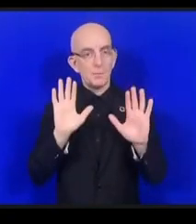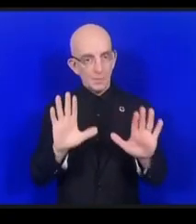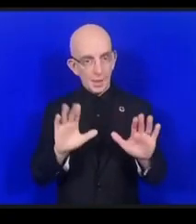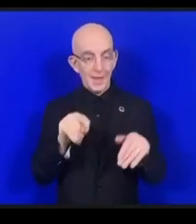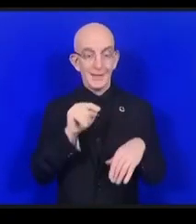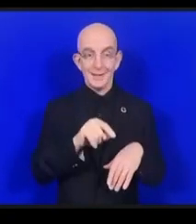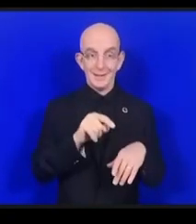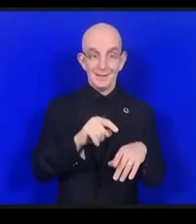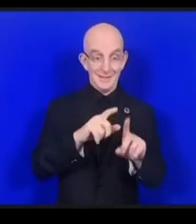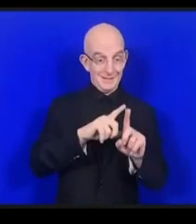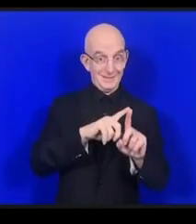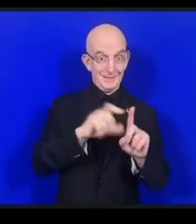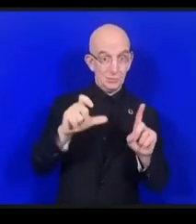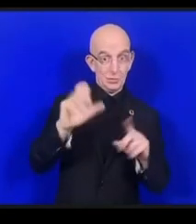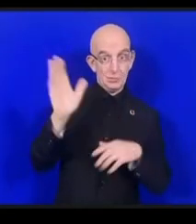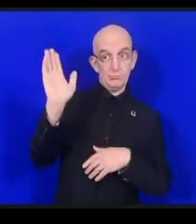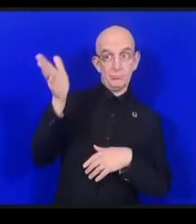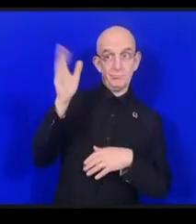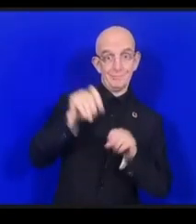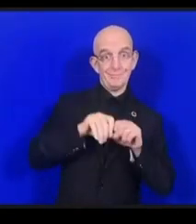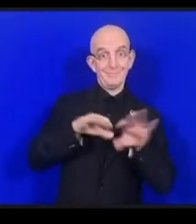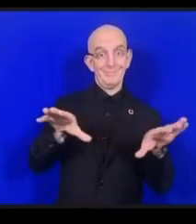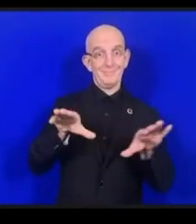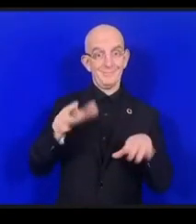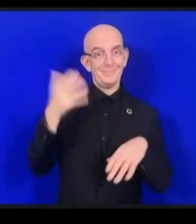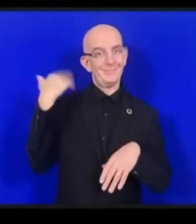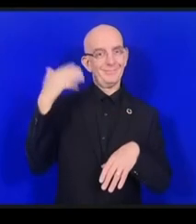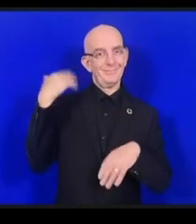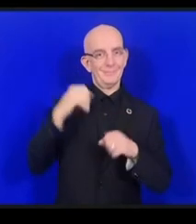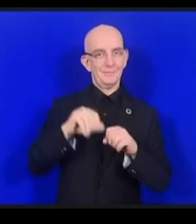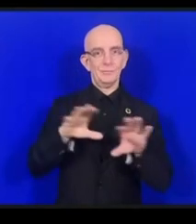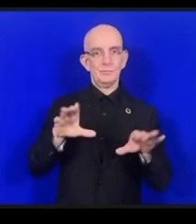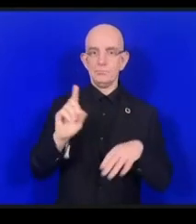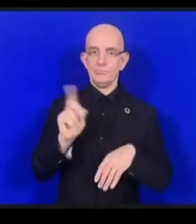numériques sont importants aussi donc